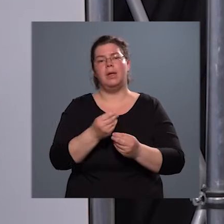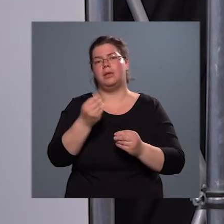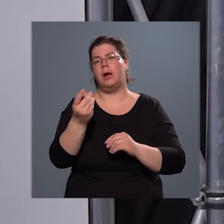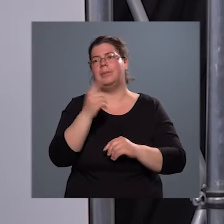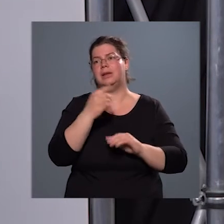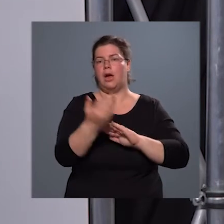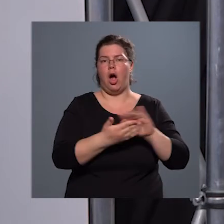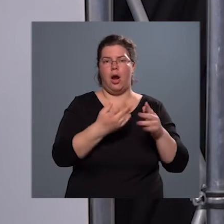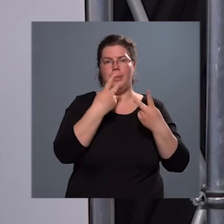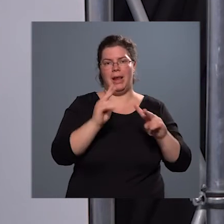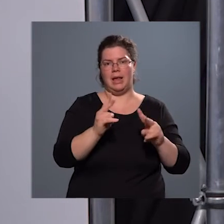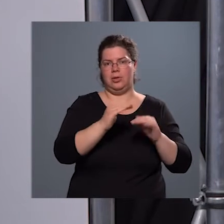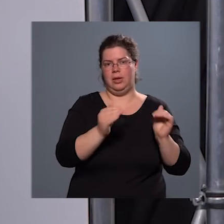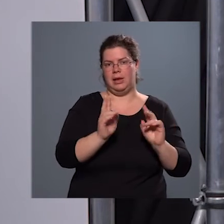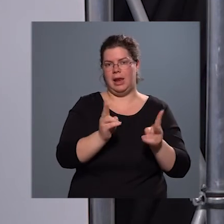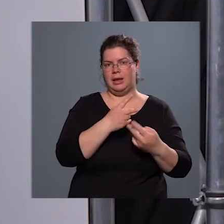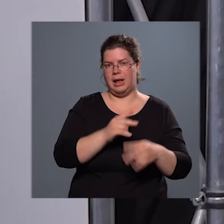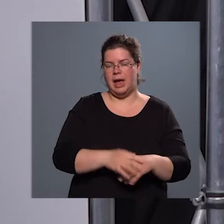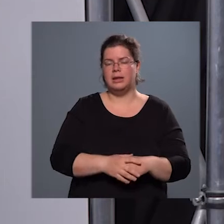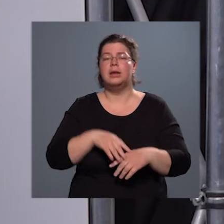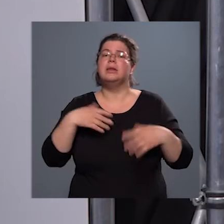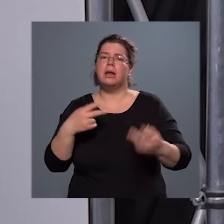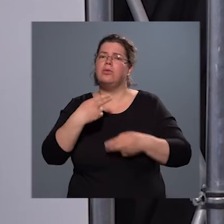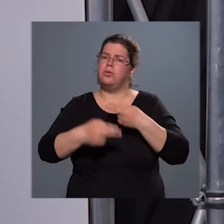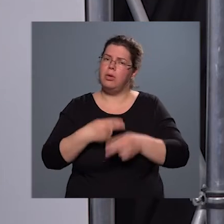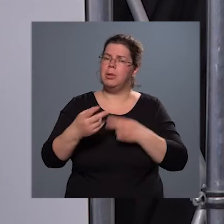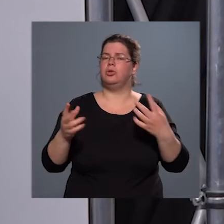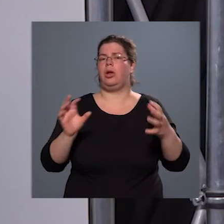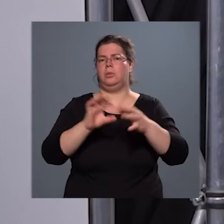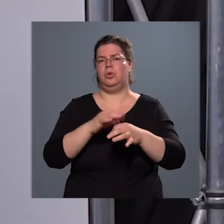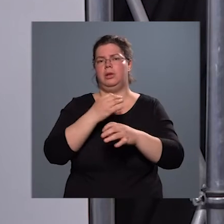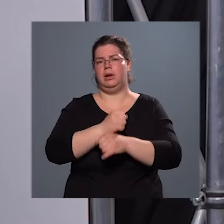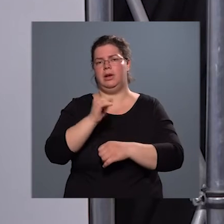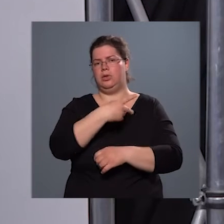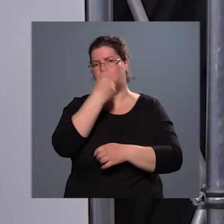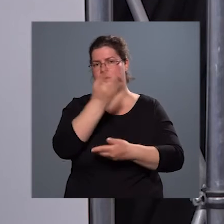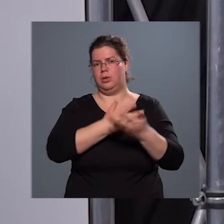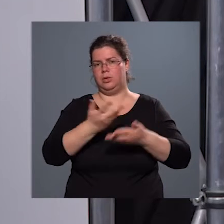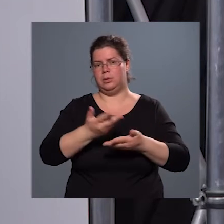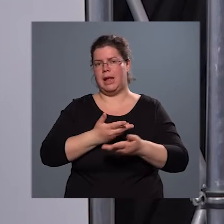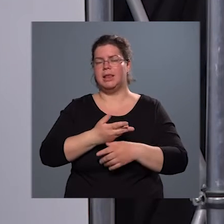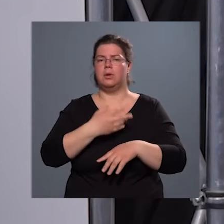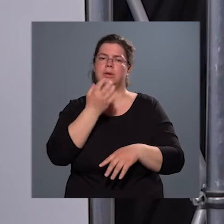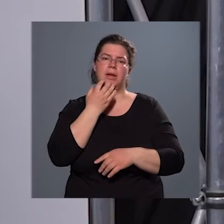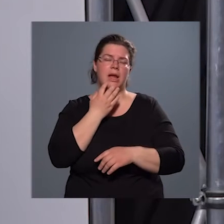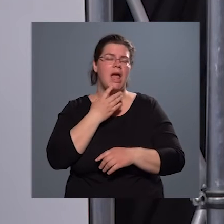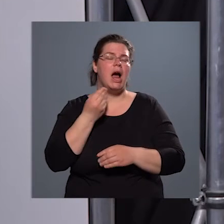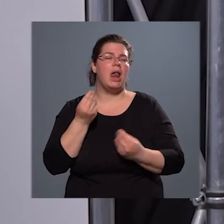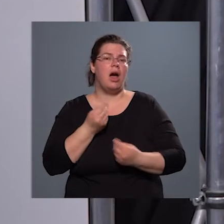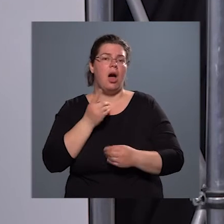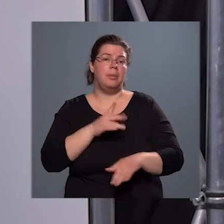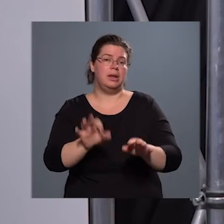alapellátási szinten. Tehát igazából egy folyamatos kapcsolattartást és szakmai konzultációt igényel, amit